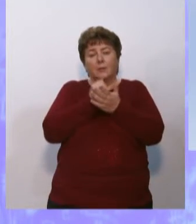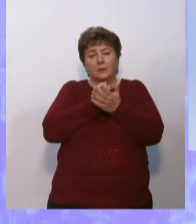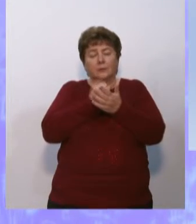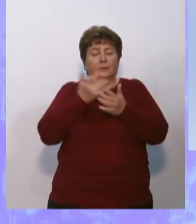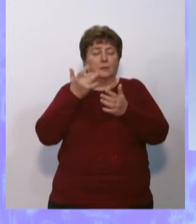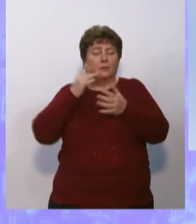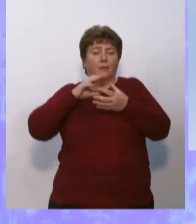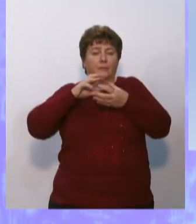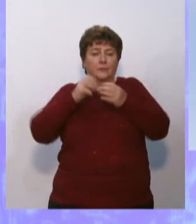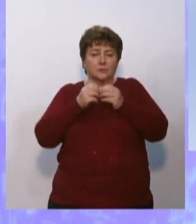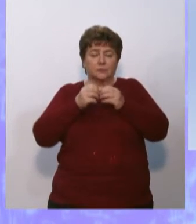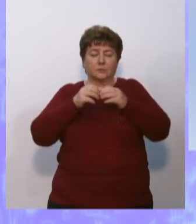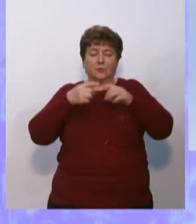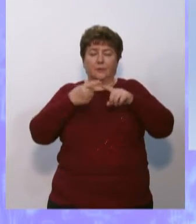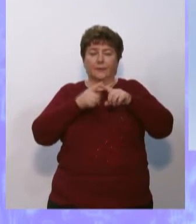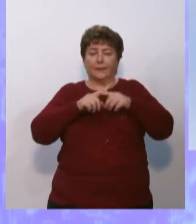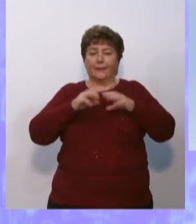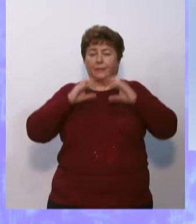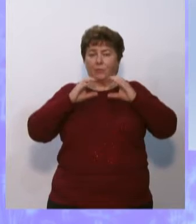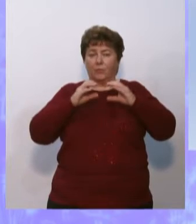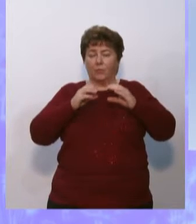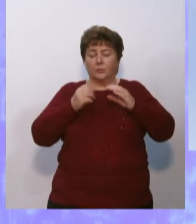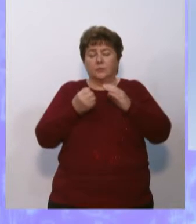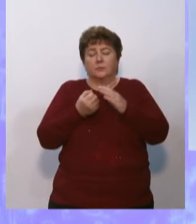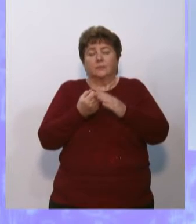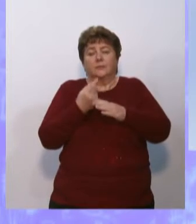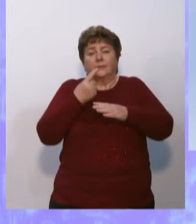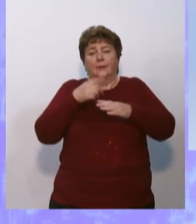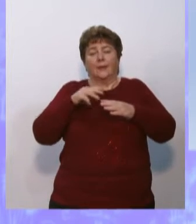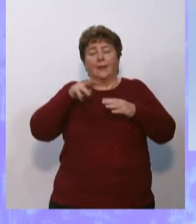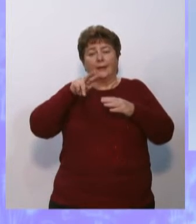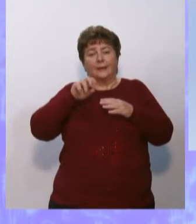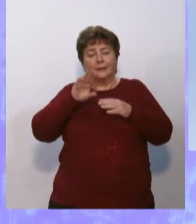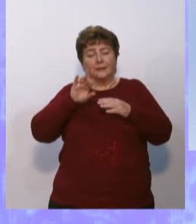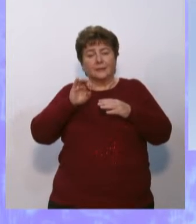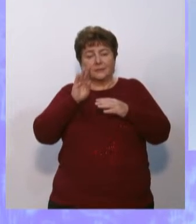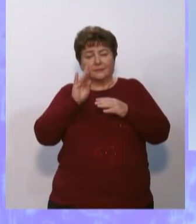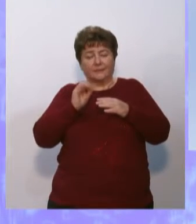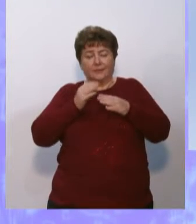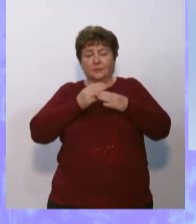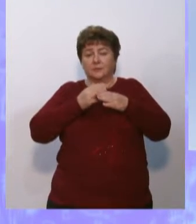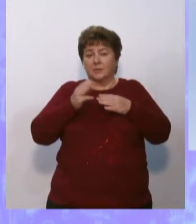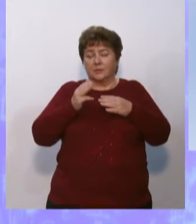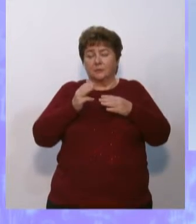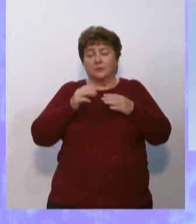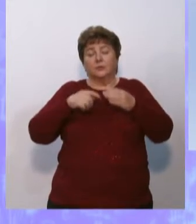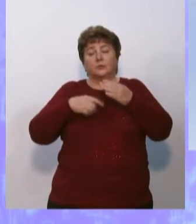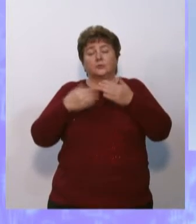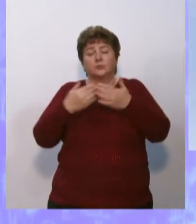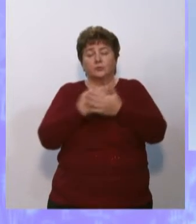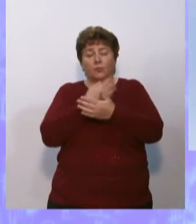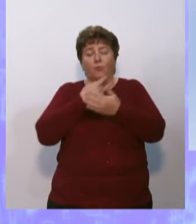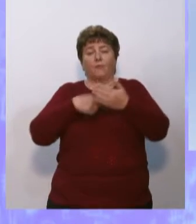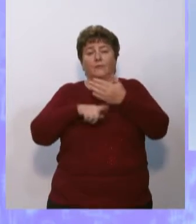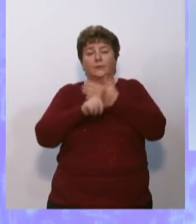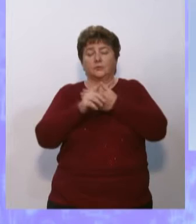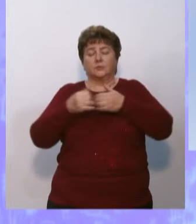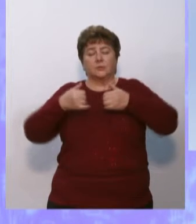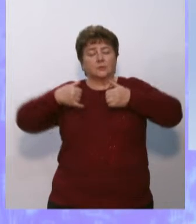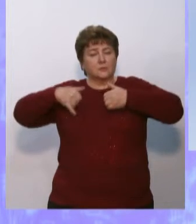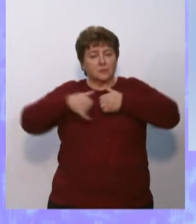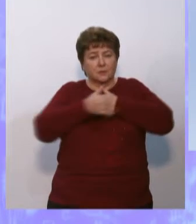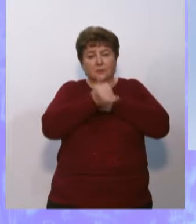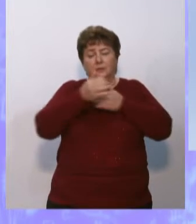результате эти толщи становятся частью литосферы, и снова начинается их размыв